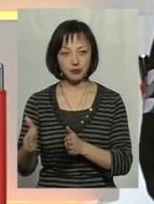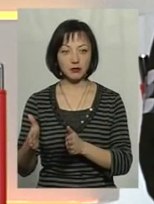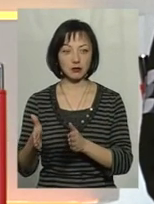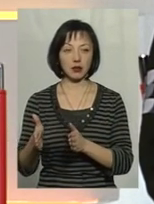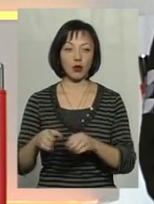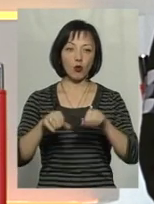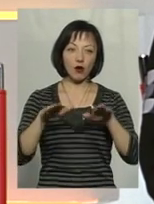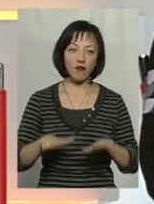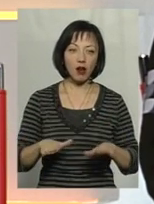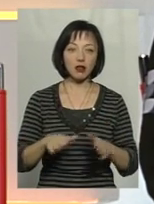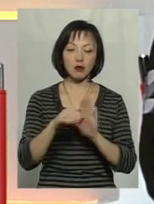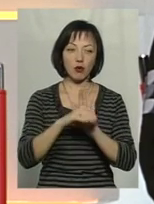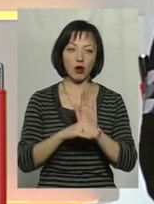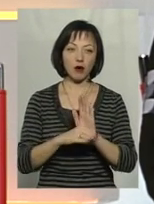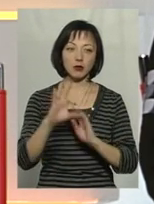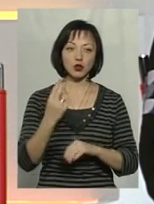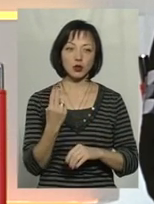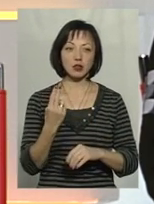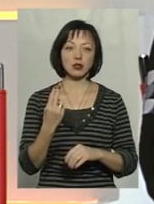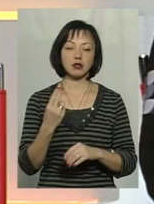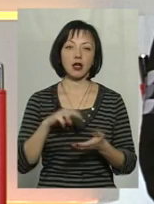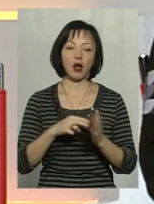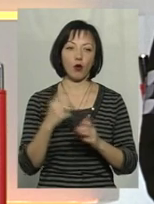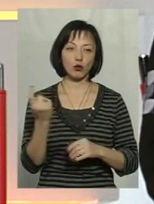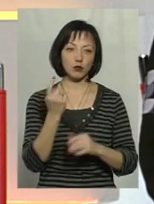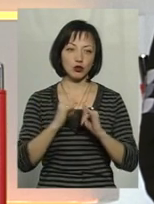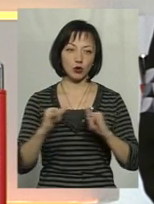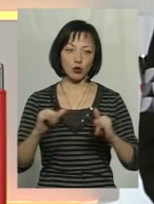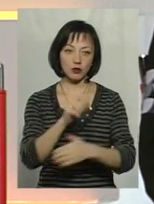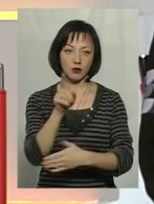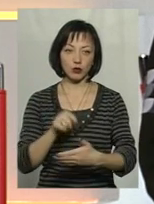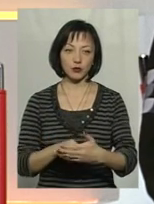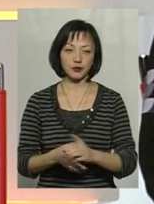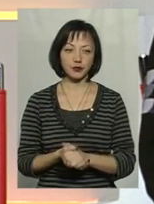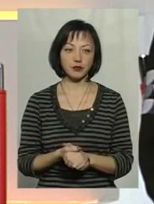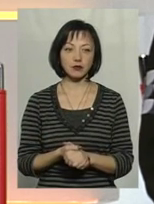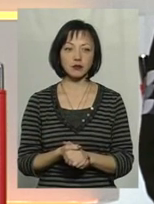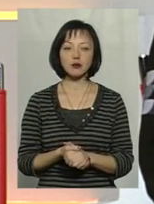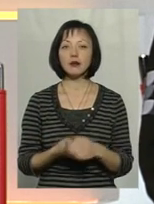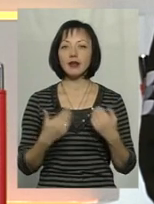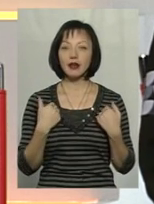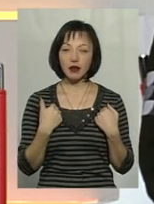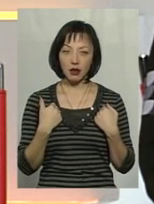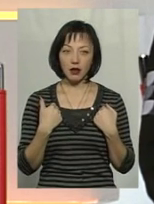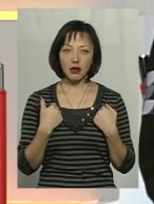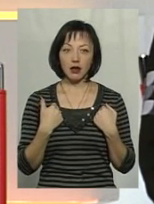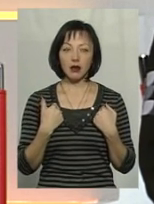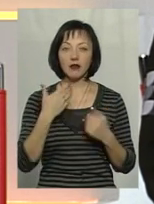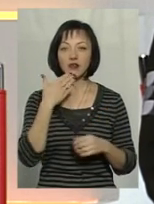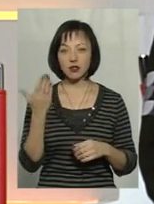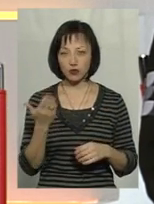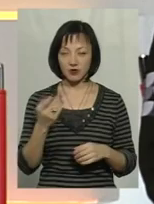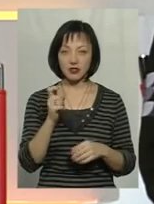ухвалення програми соціально-економічного розвитку? Я з цього приводу висловилася в